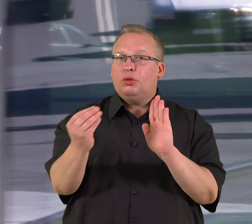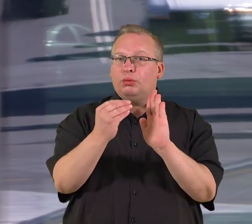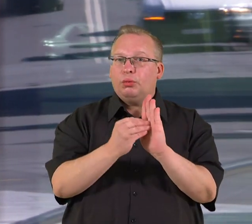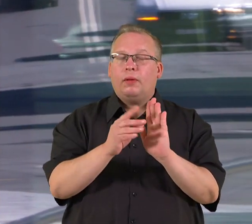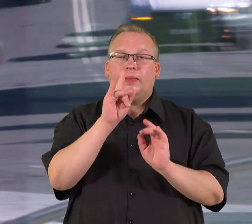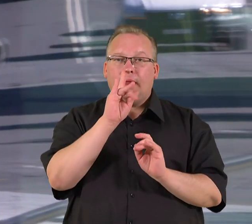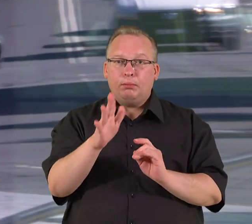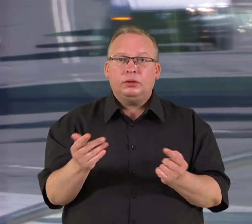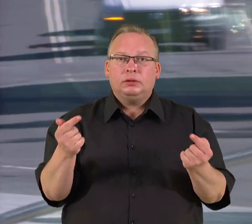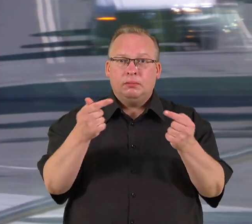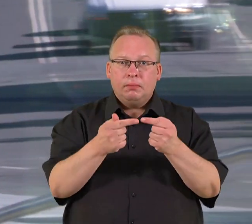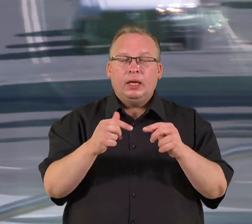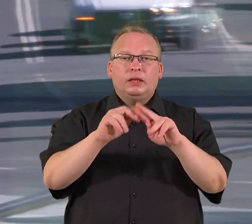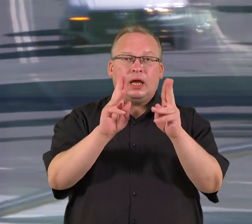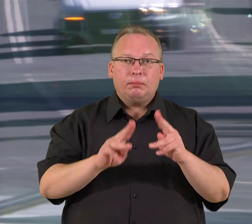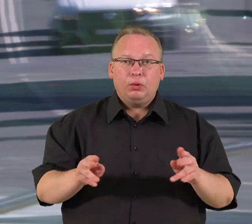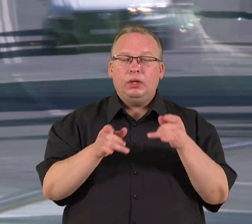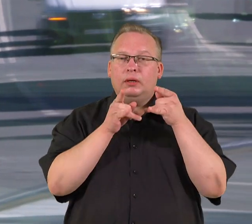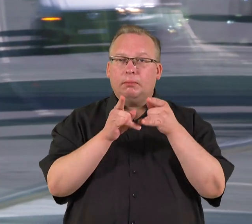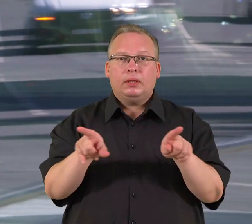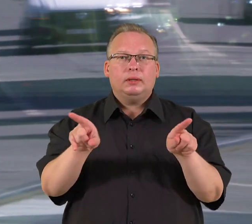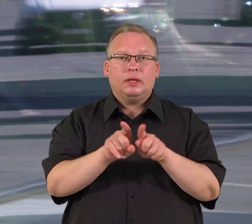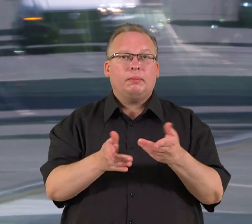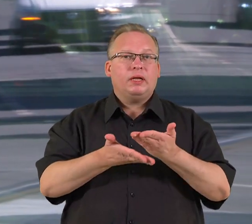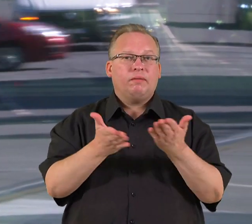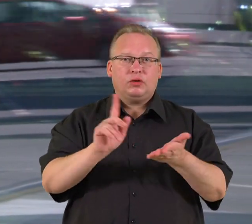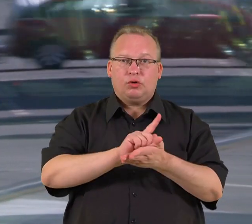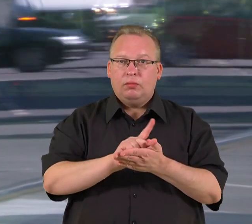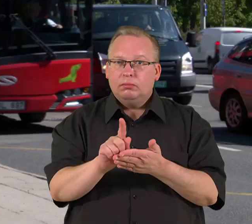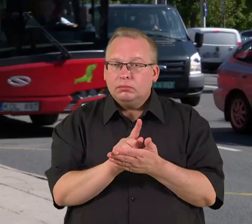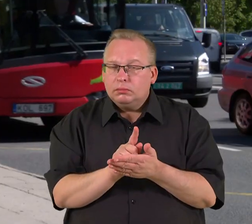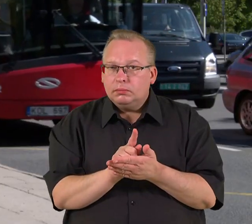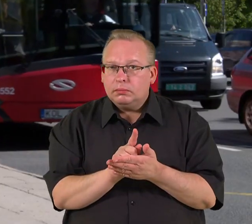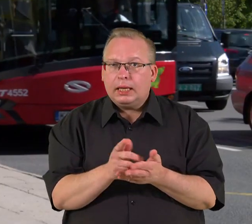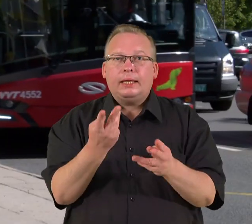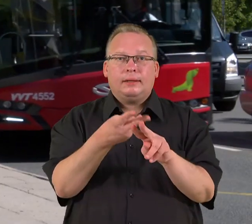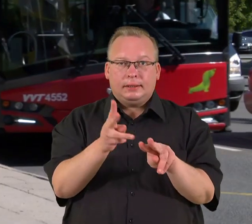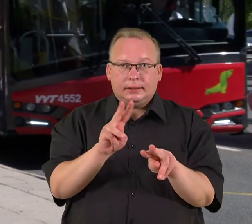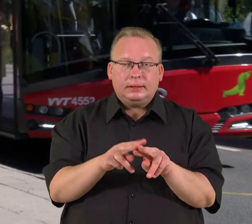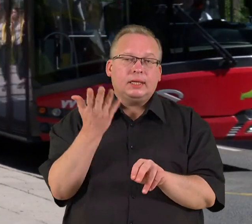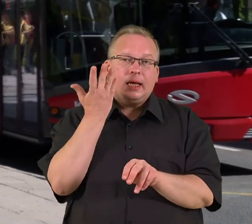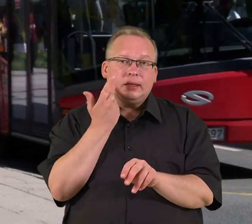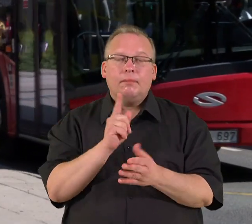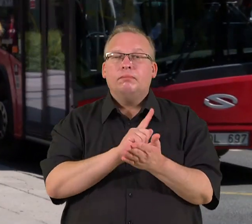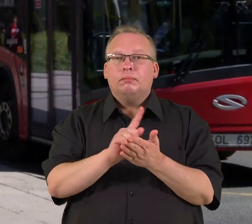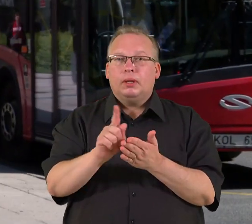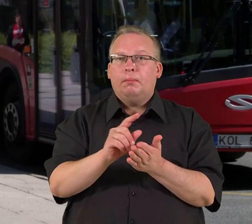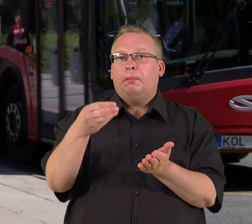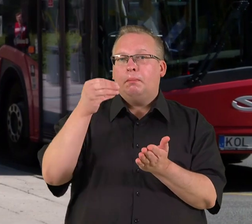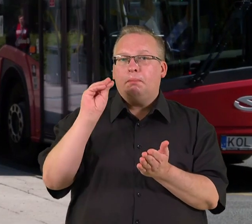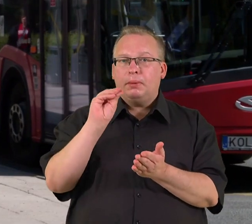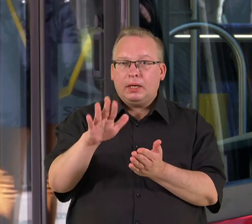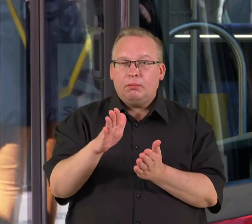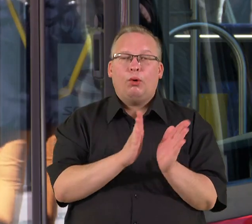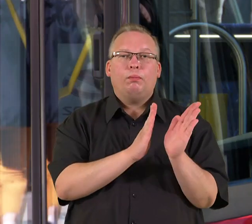taikoma traptautiniams susisiekimui naudojamams viešojo transporto priemonėms ir tais atvejais, kai transporto priemonių pirkimo